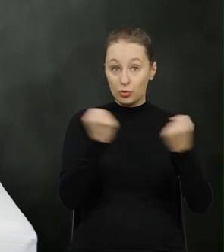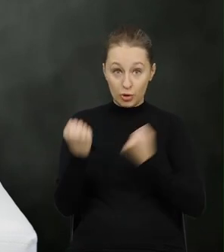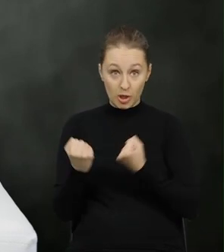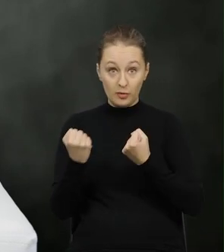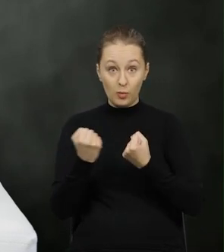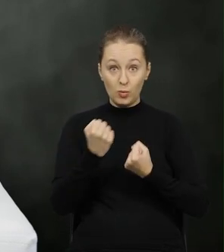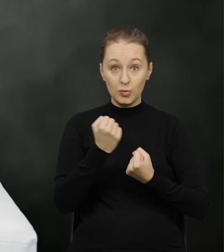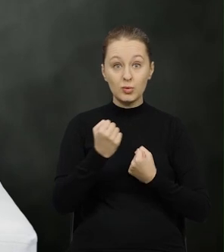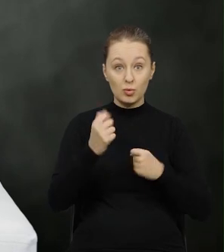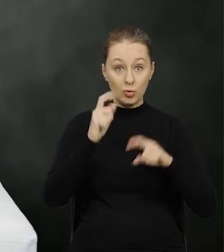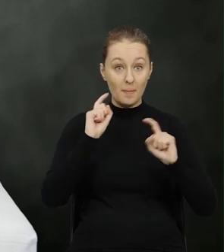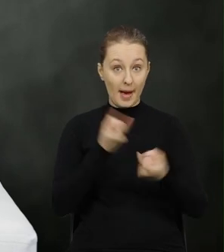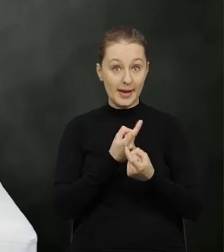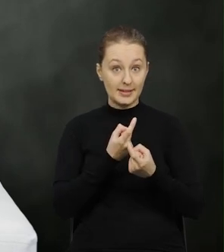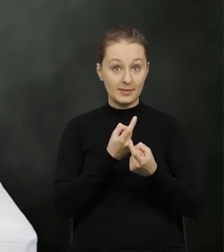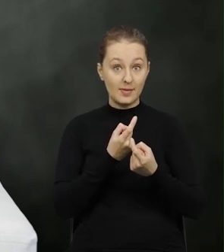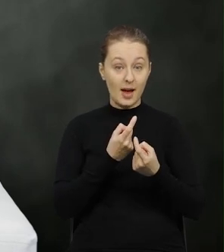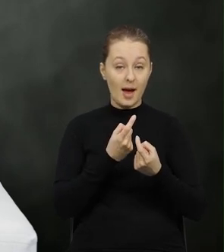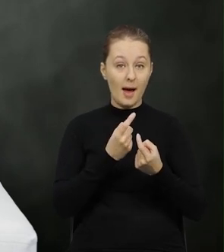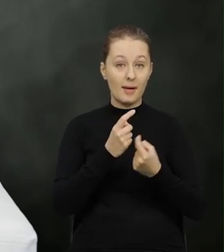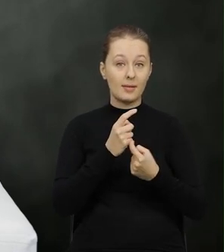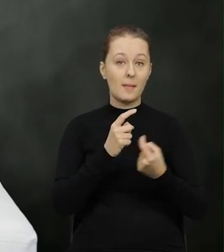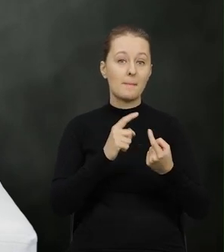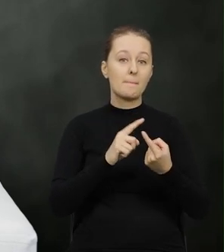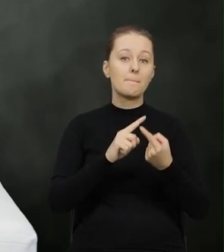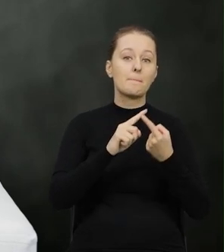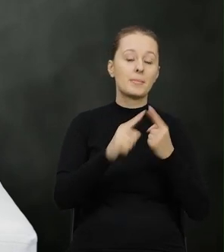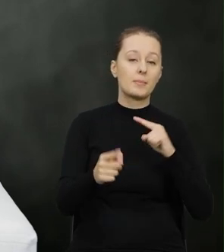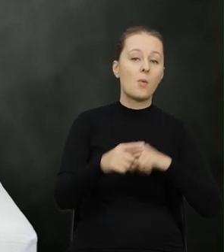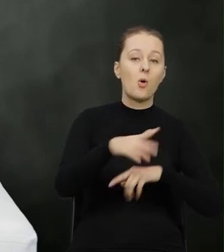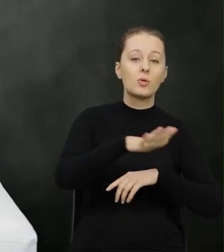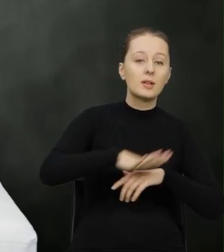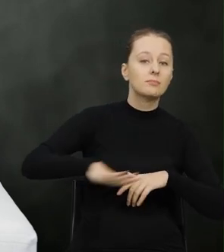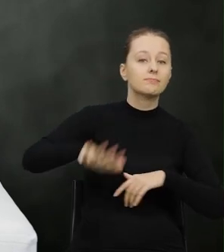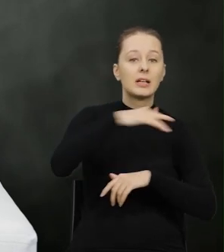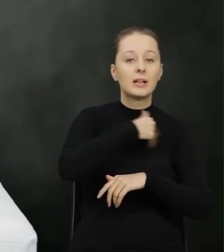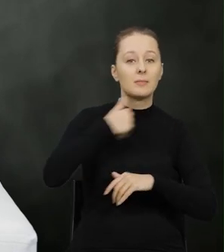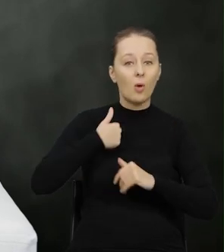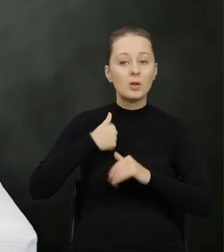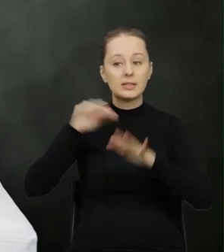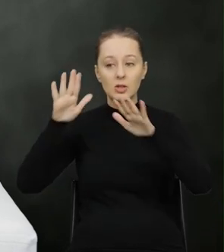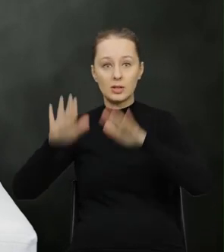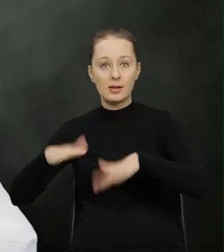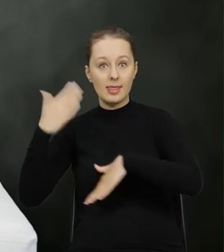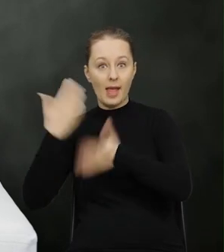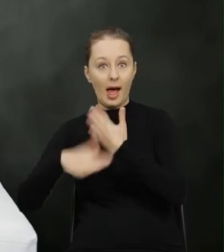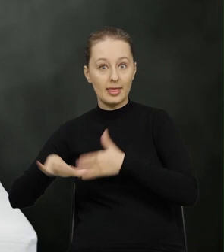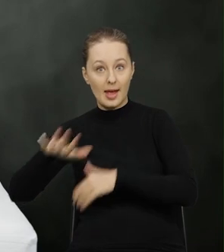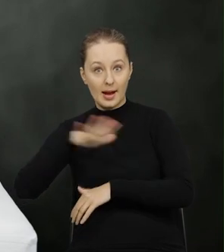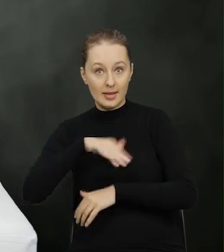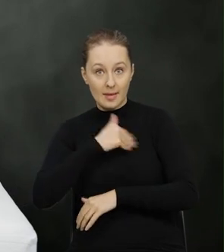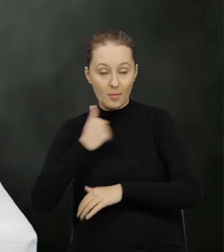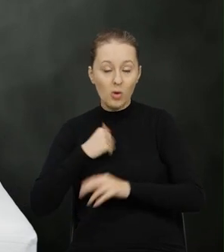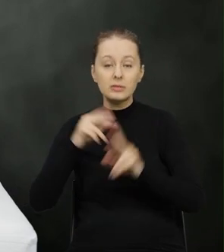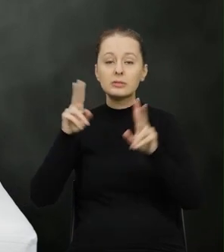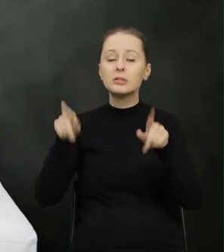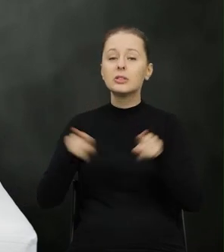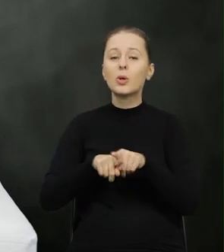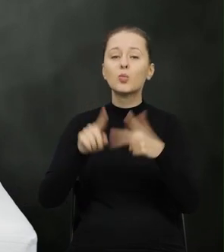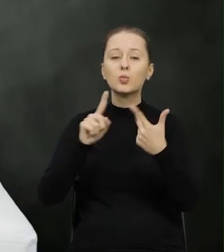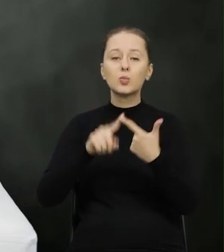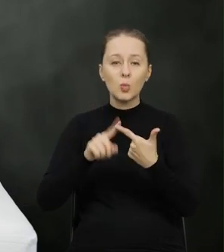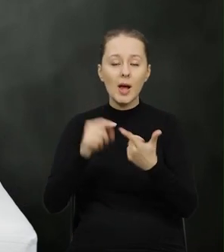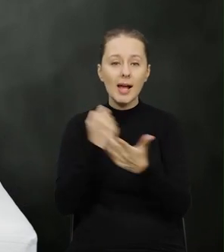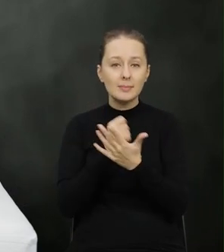przywóz do kraju, czyli przewóz, który rozpoczyna się poza Polską i kończy się na terenie Polski i przewóz w tak zwanym